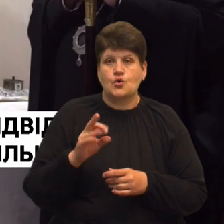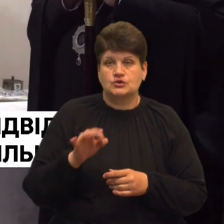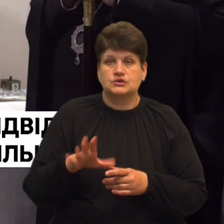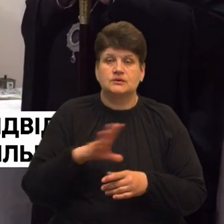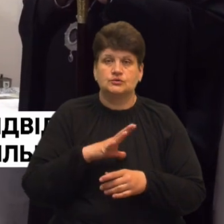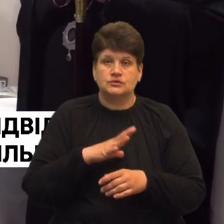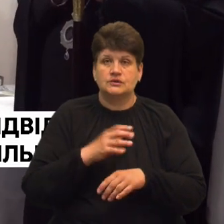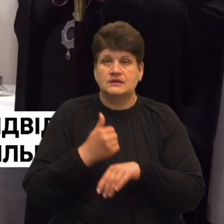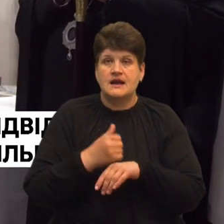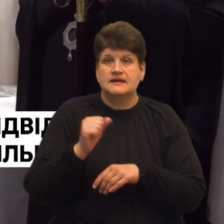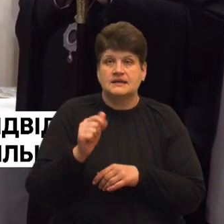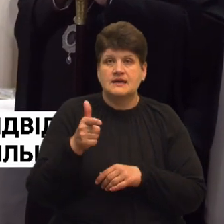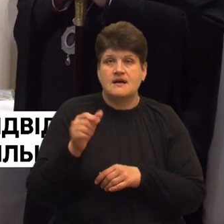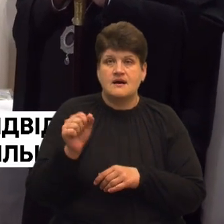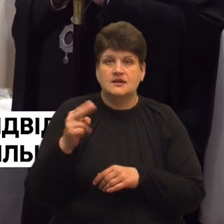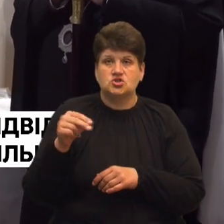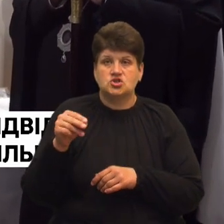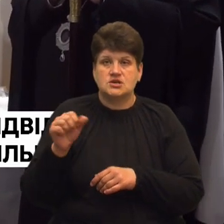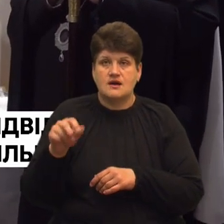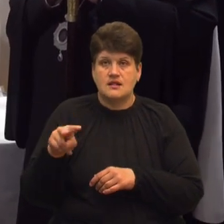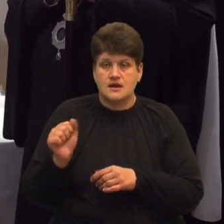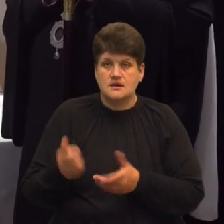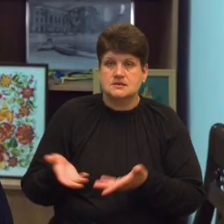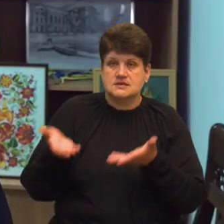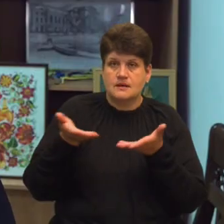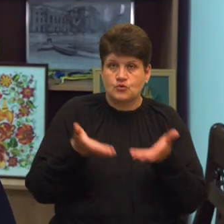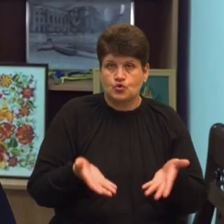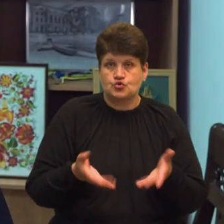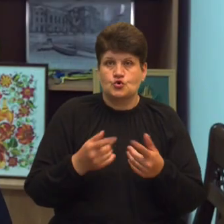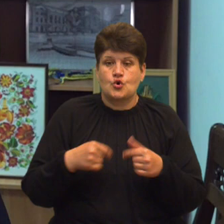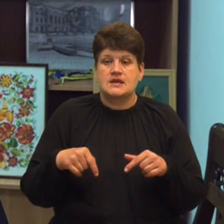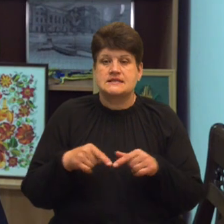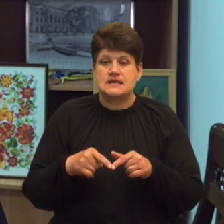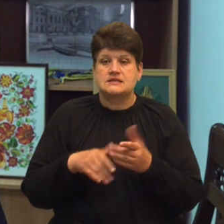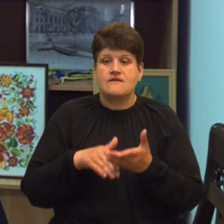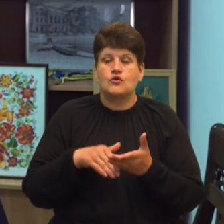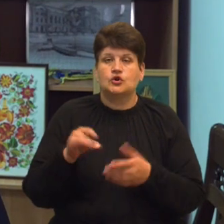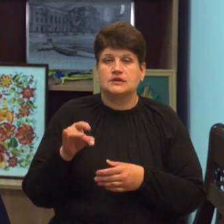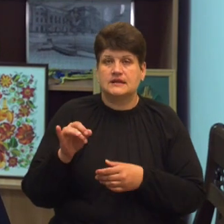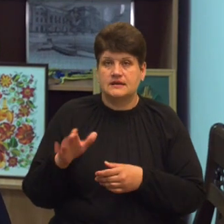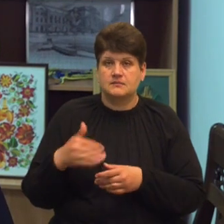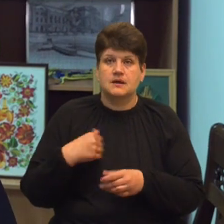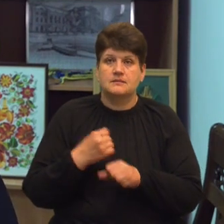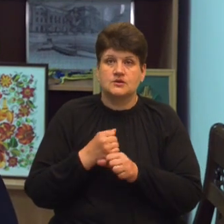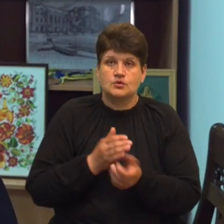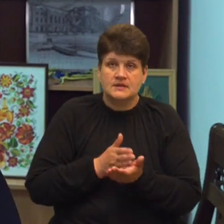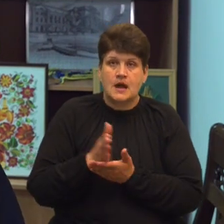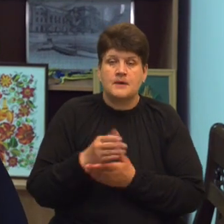церкви України Андрій Гаджала. За його словами, запрошують до організації волонтерів. Зараз ми працюємо на напрямок війни,